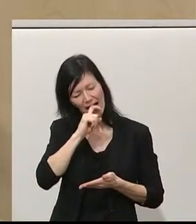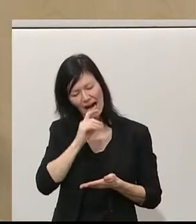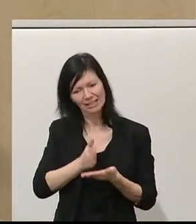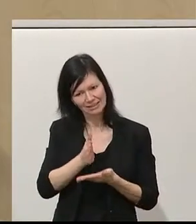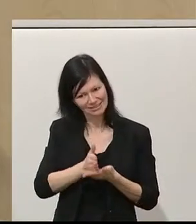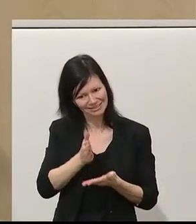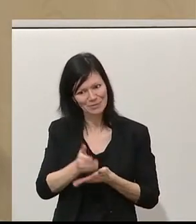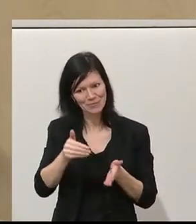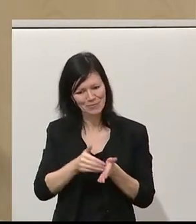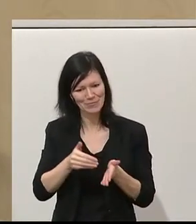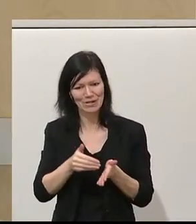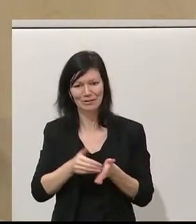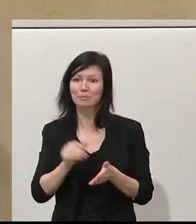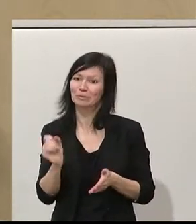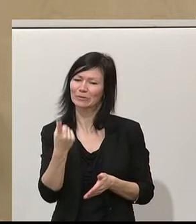insbesondere